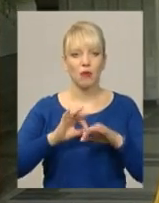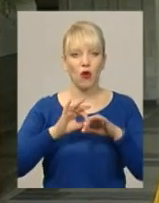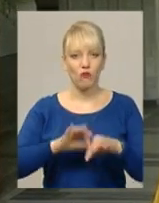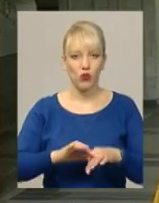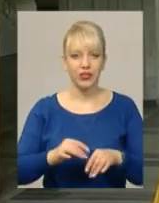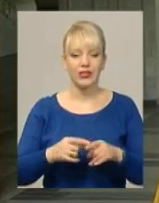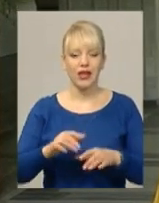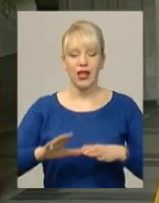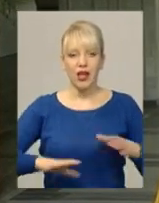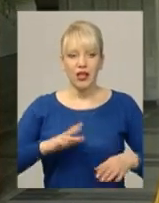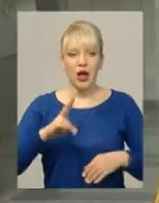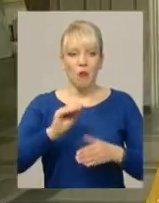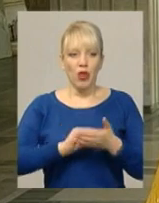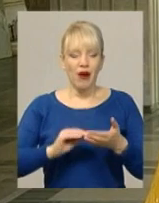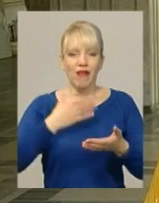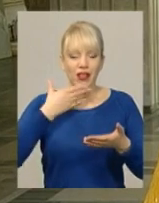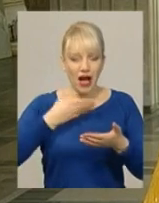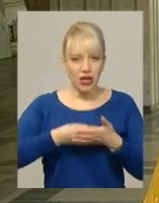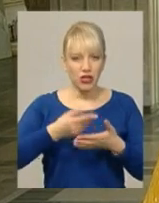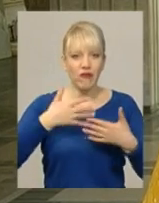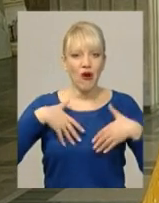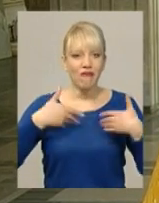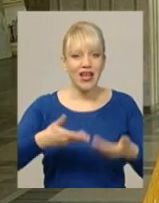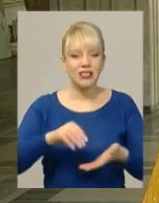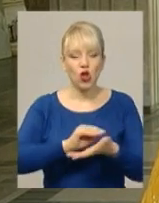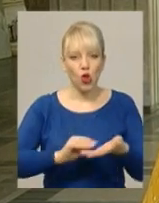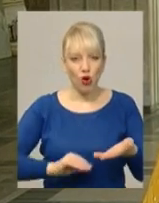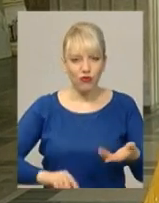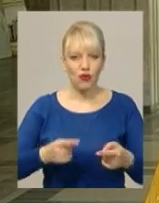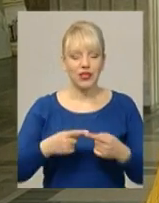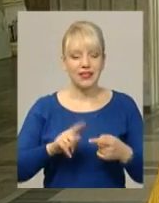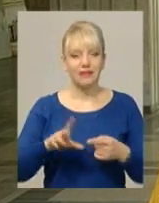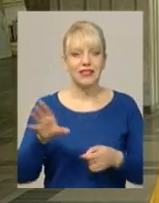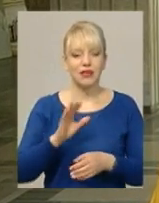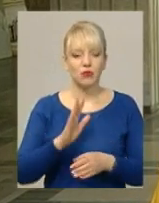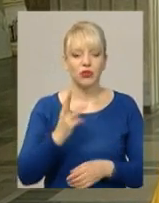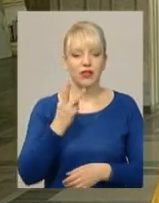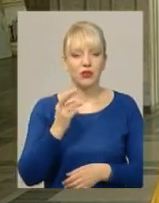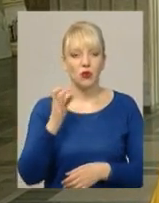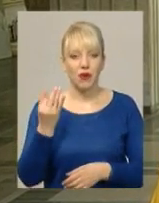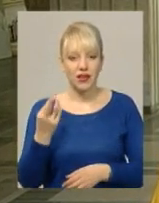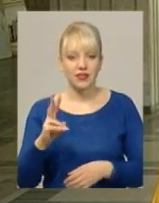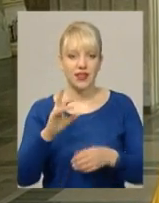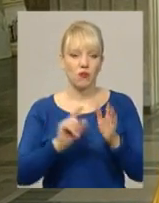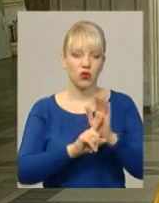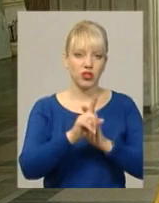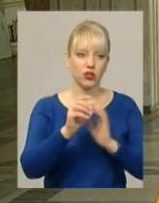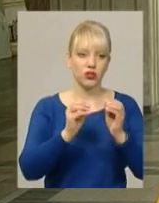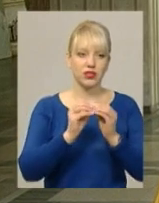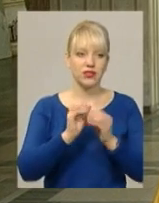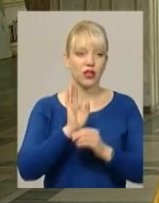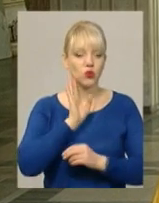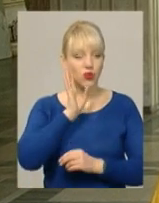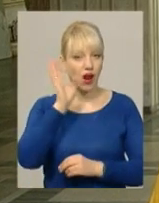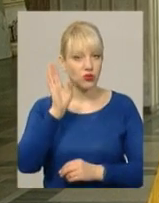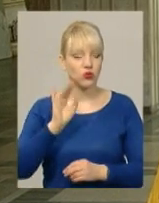написанню власного висловлювання. Все це дійство буде відбуватися 3 березня, початок о 10-й годині ранку.